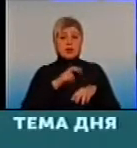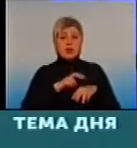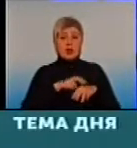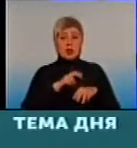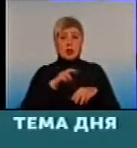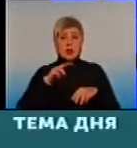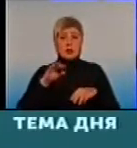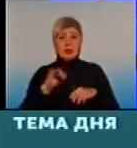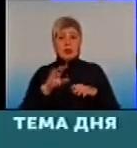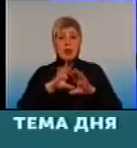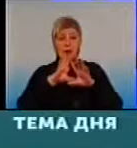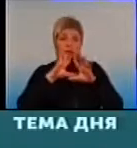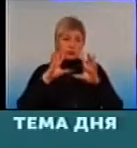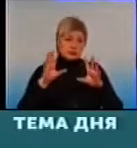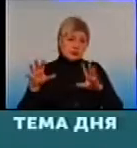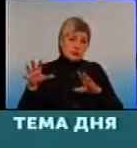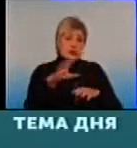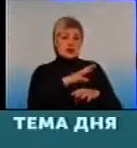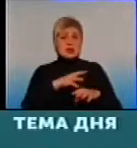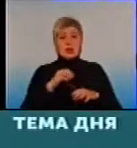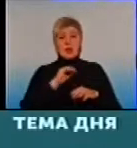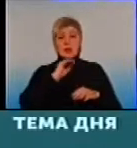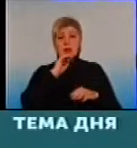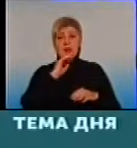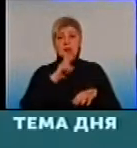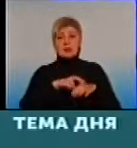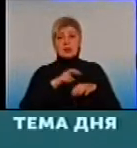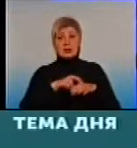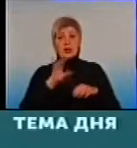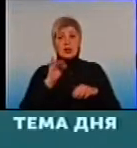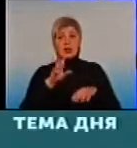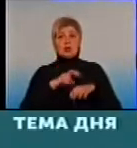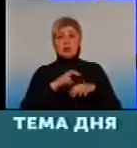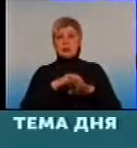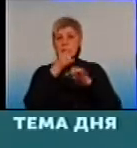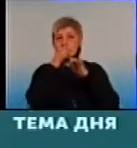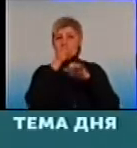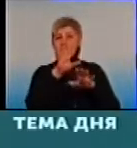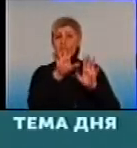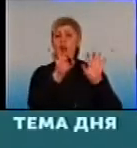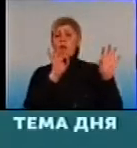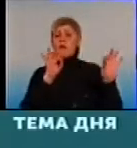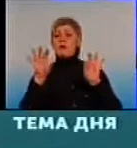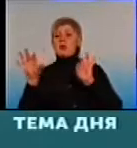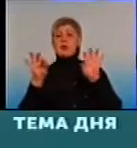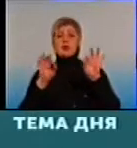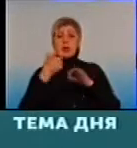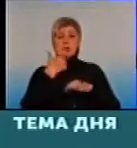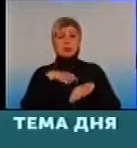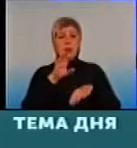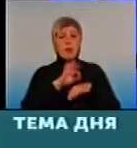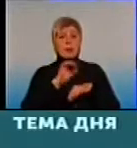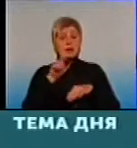В принципі, всім хвати докторів, і доктор не може вибирати себе, він не має права це робити, вибирати себе